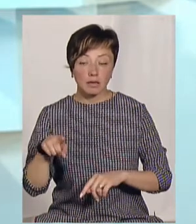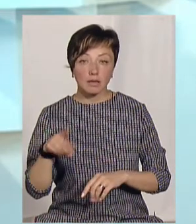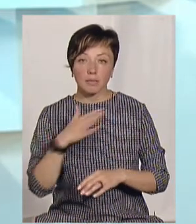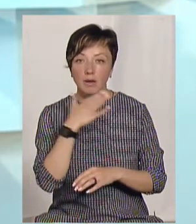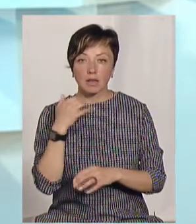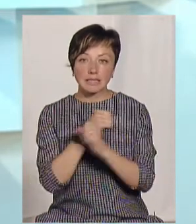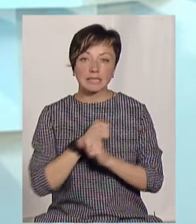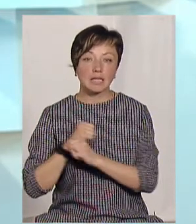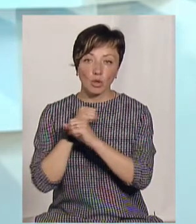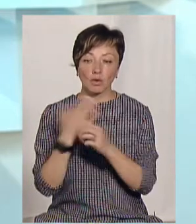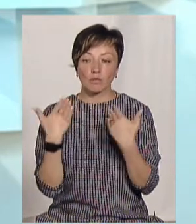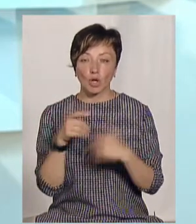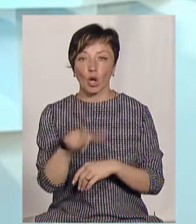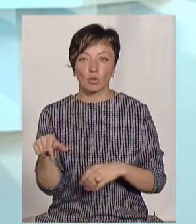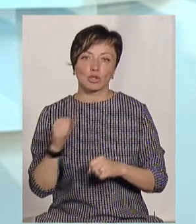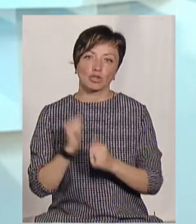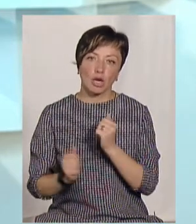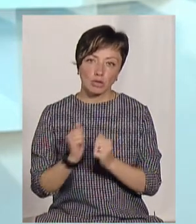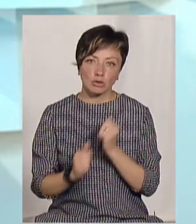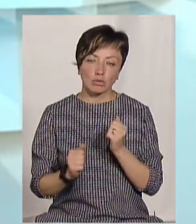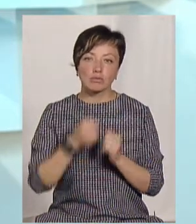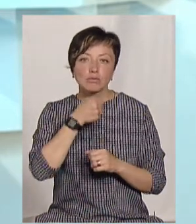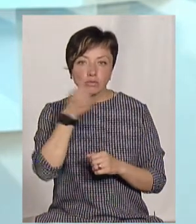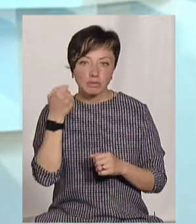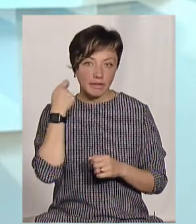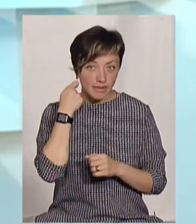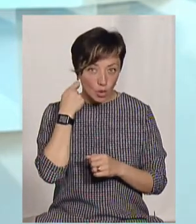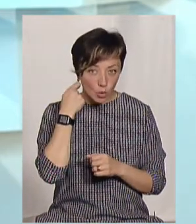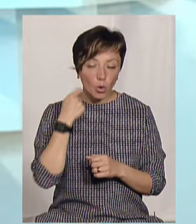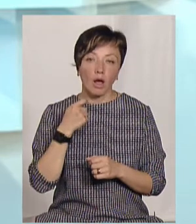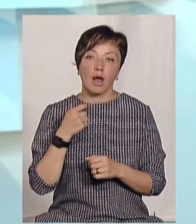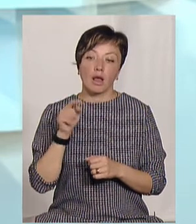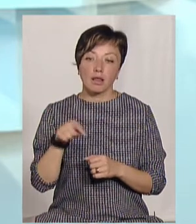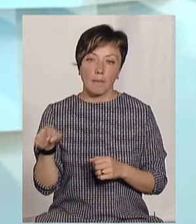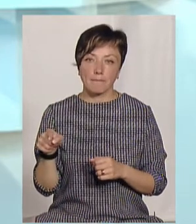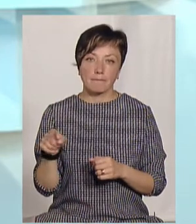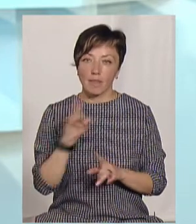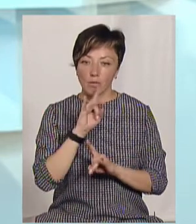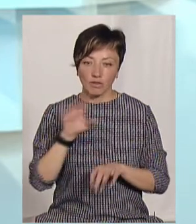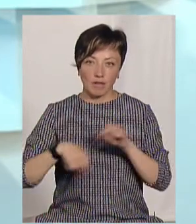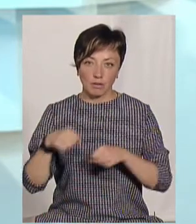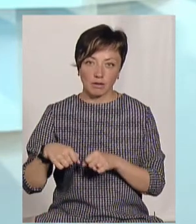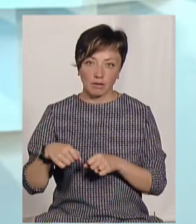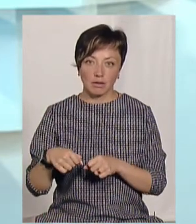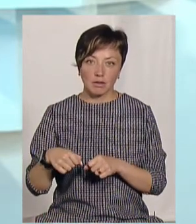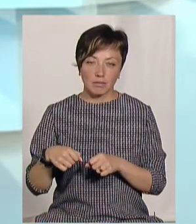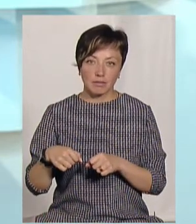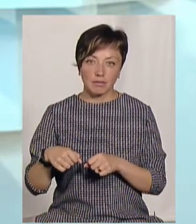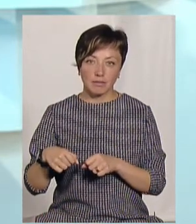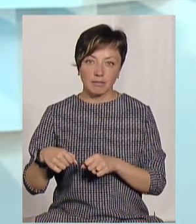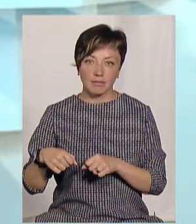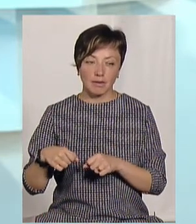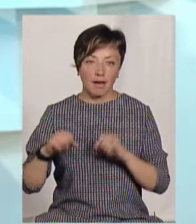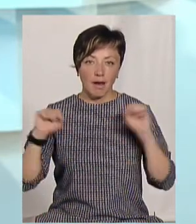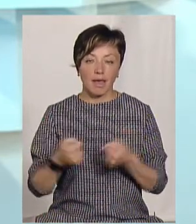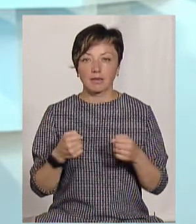є багато санаторіїв, де відпочивають люди часто такого старшого віку, які там навряд чи будуть велосипедом ганяти, для них